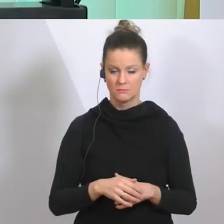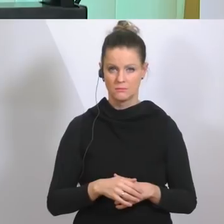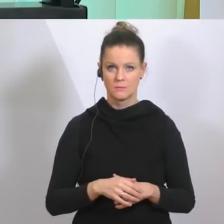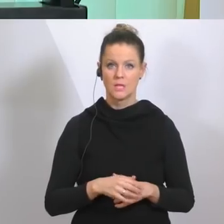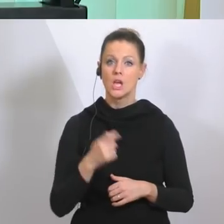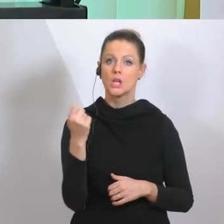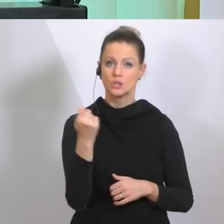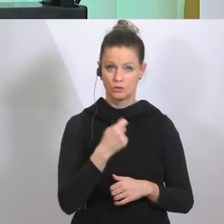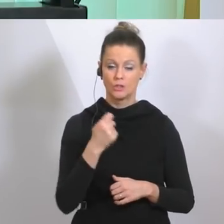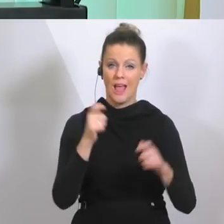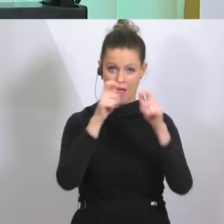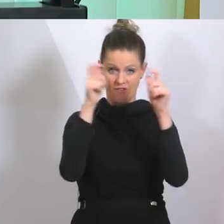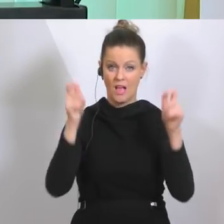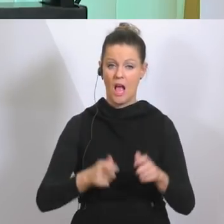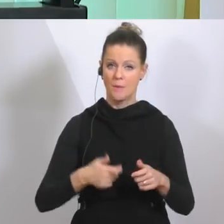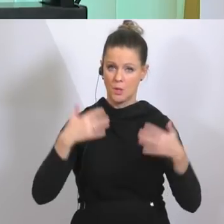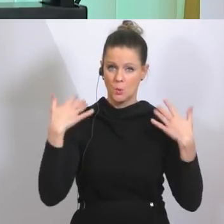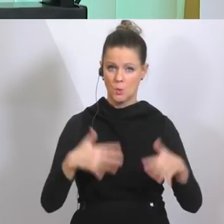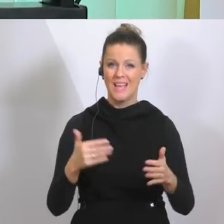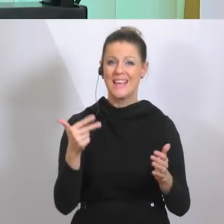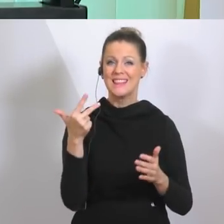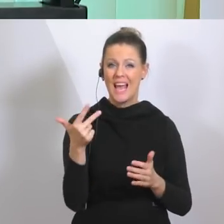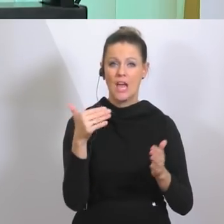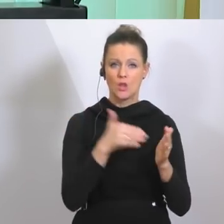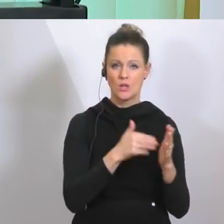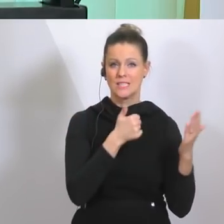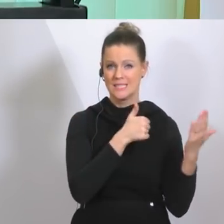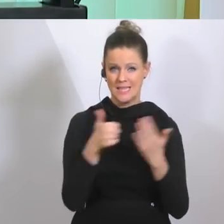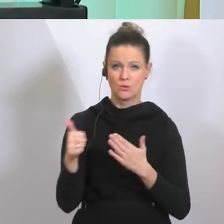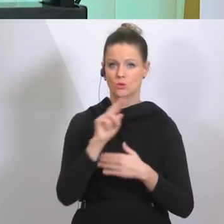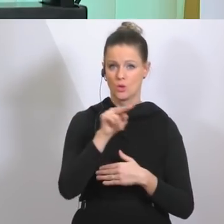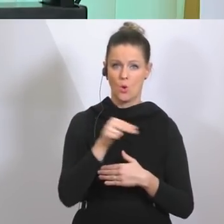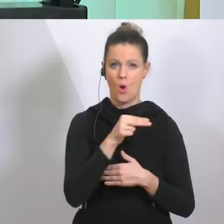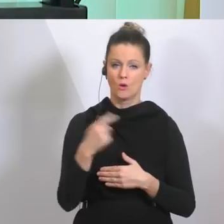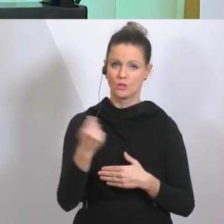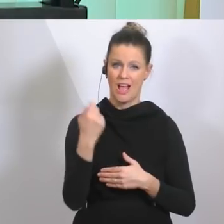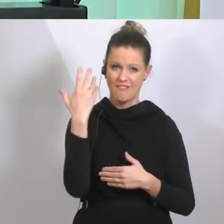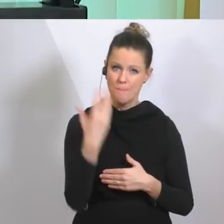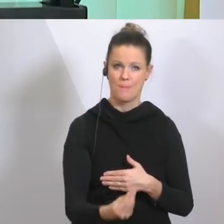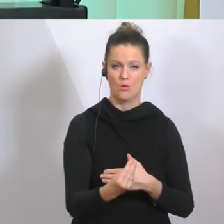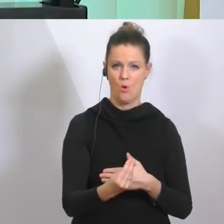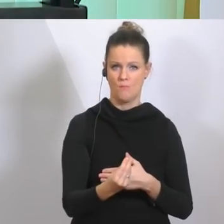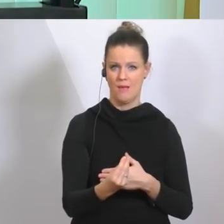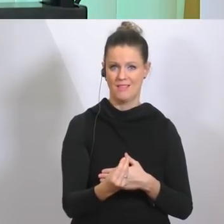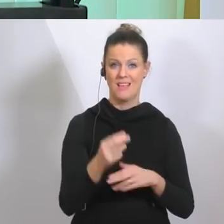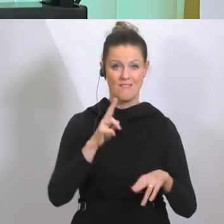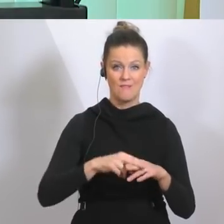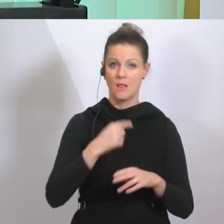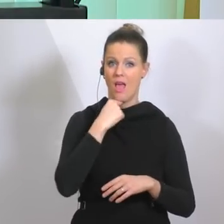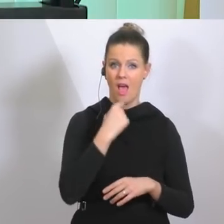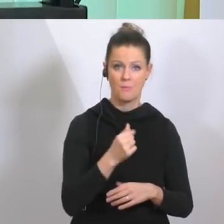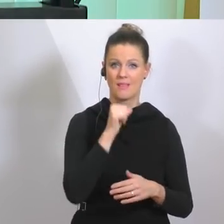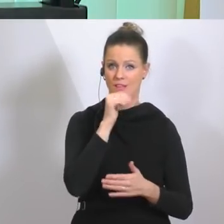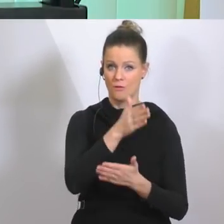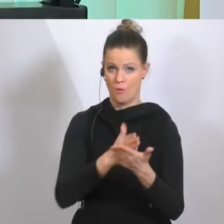Strafrahmen ist enorm. Bis zu 3.600 Euro für Einzelpersonen, wenn sie sich nicht an die Anordnungen halten und sollten Gastronomen der